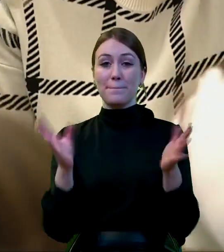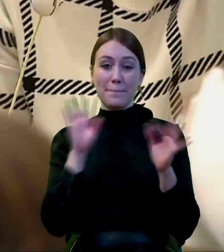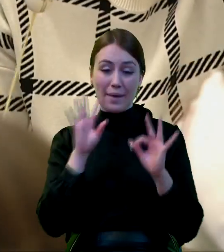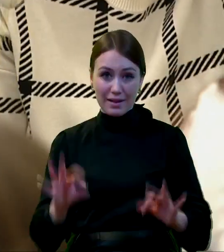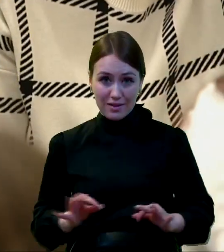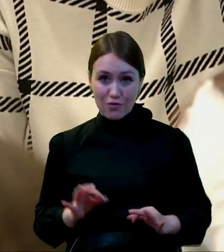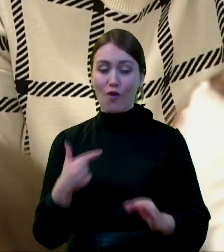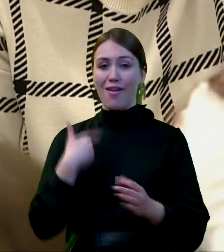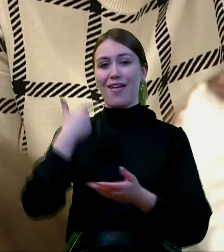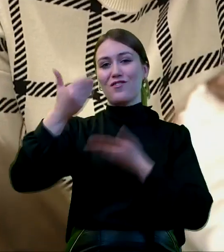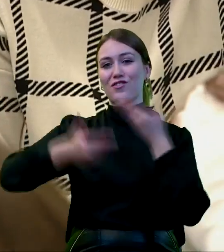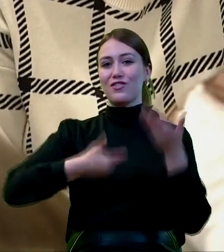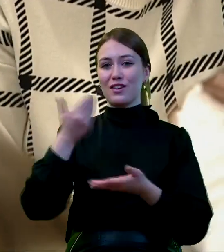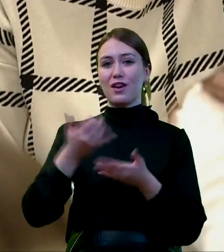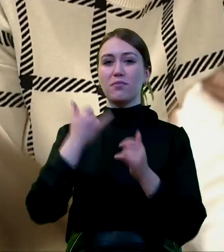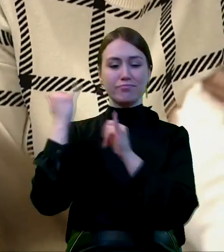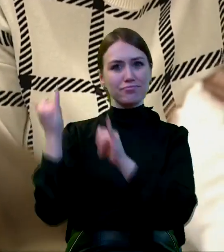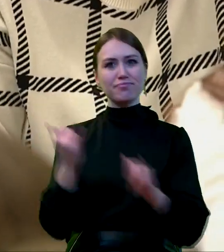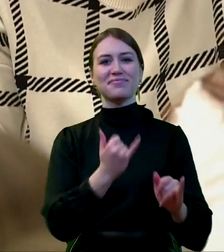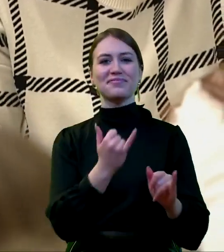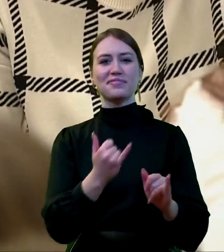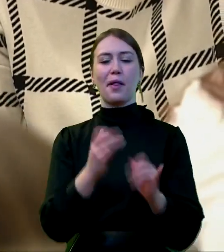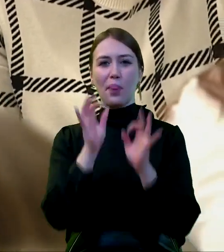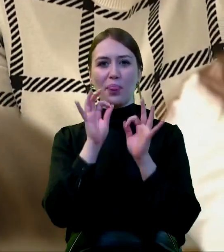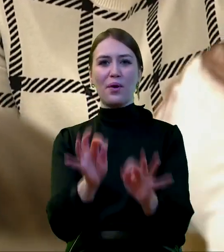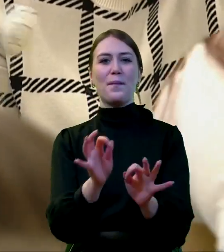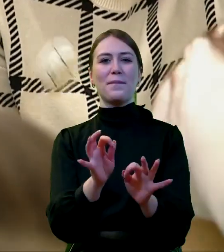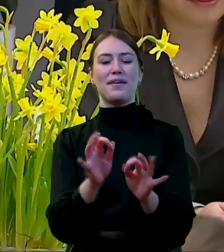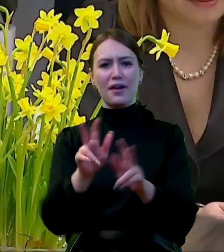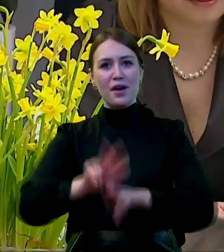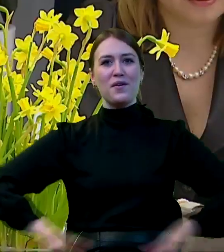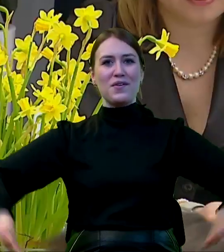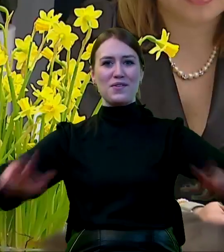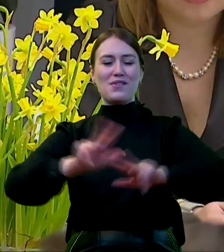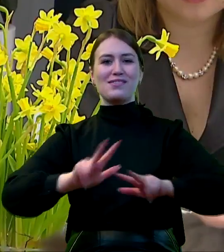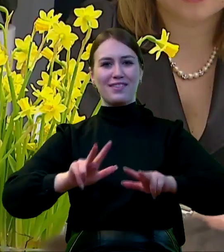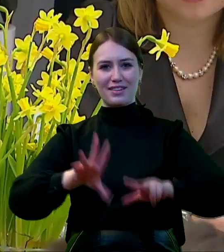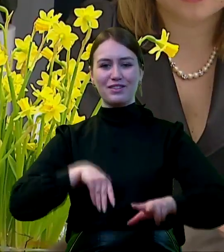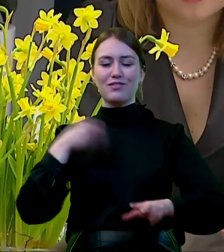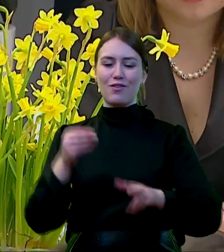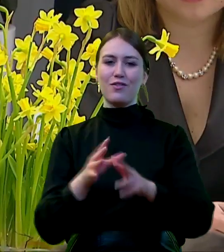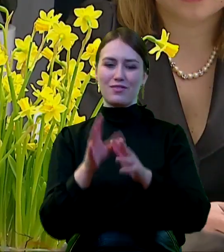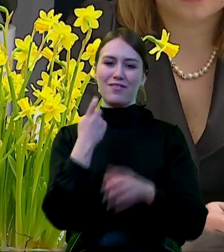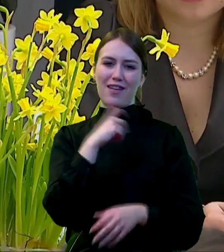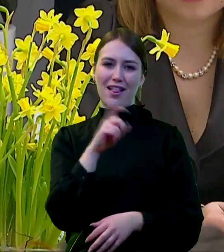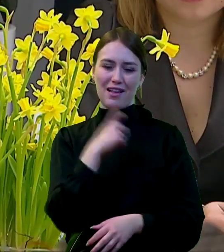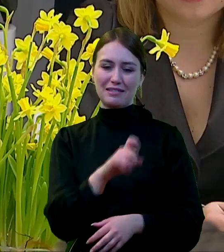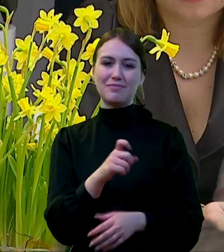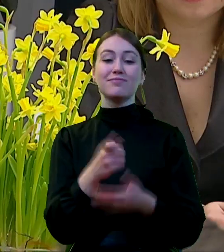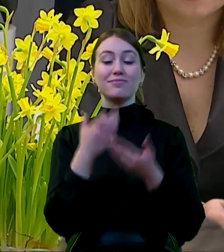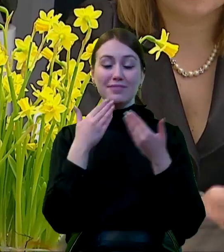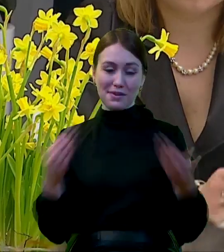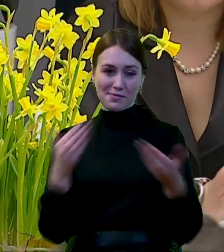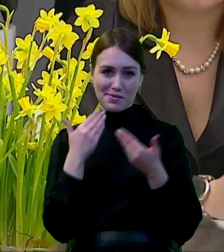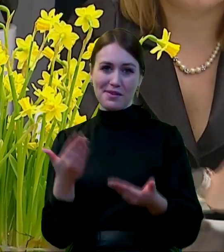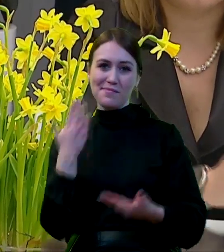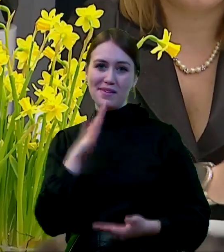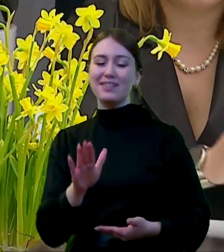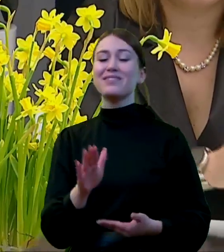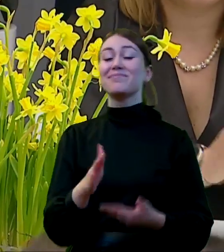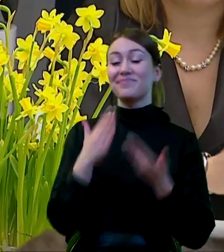Państwo, życzę błogosławionych, dobrych, rodzinnych świąt Wielkiej Nocy. Bardzo dziękuję.